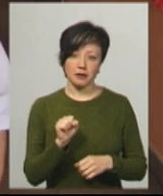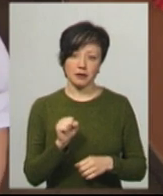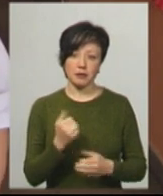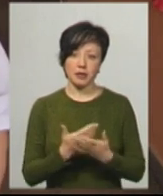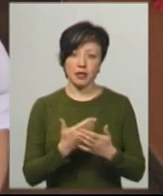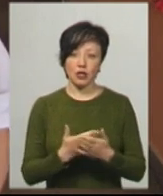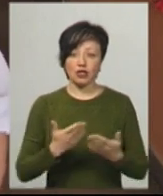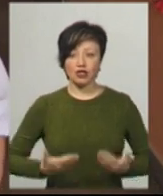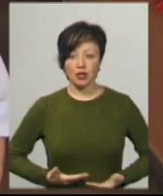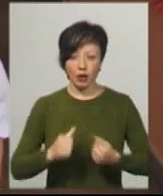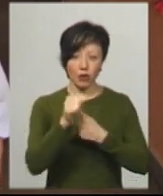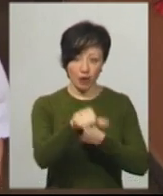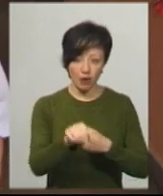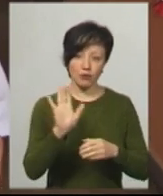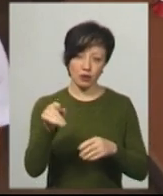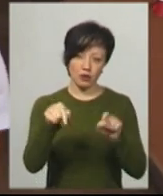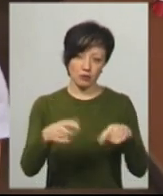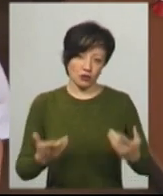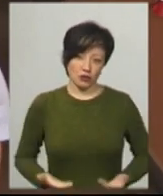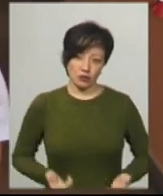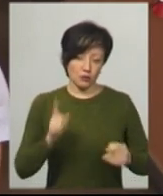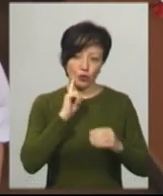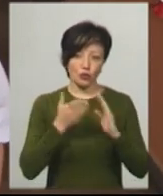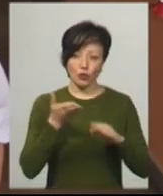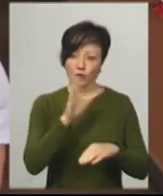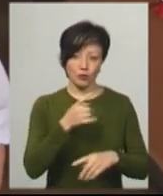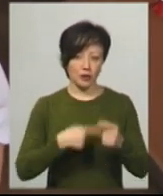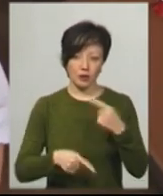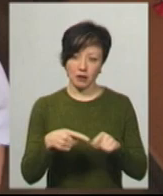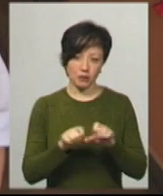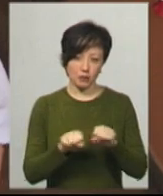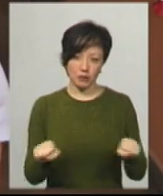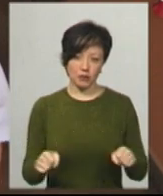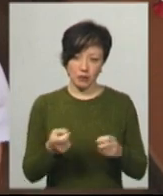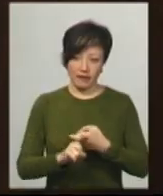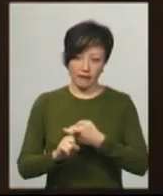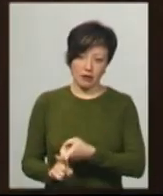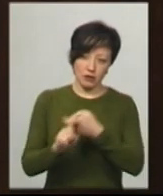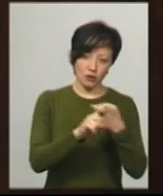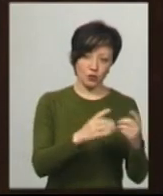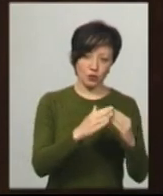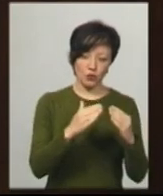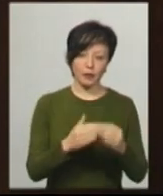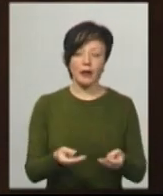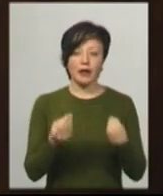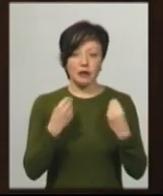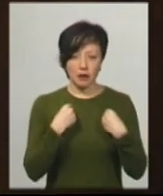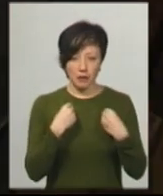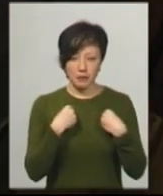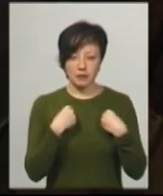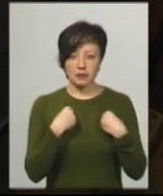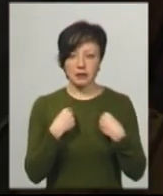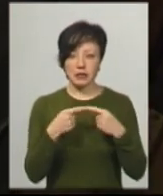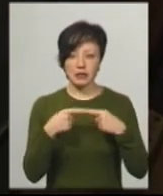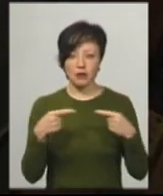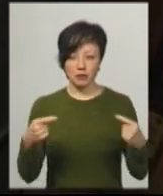санстанції, бдемо в санстанцію, підемо, тому що додому вже не підеш, не будеш нести інфекції. Нам дали з мобільного резерву